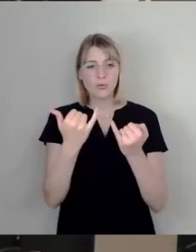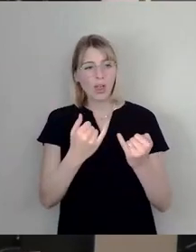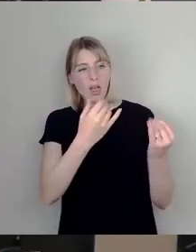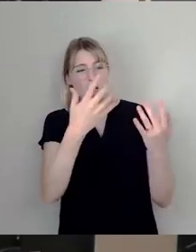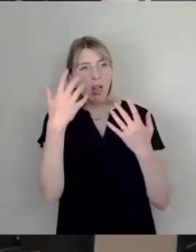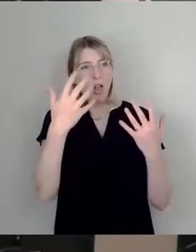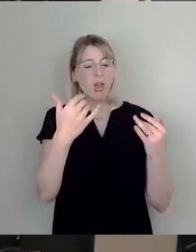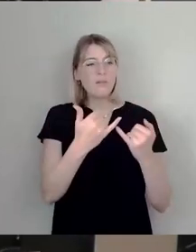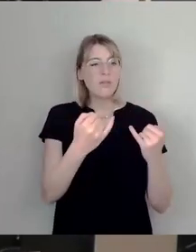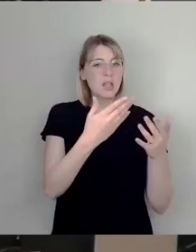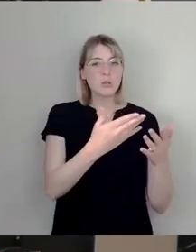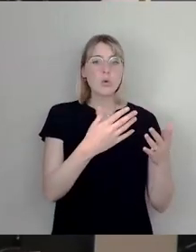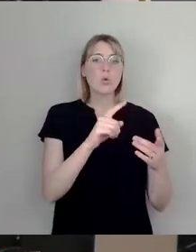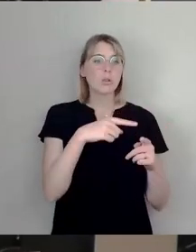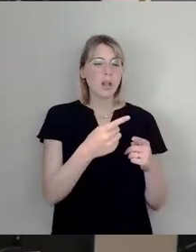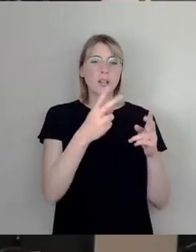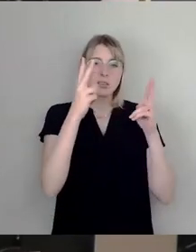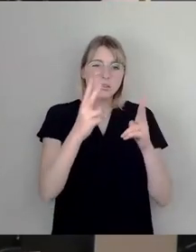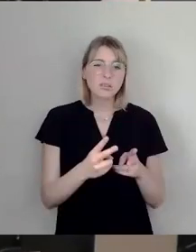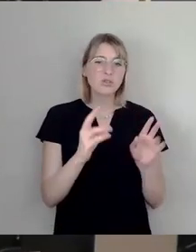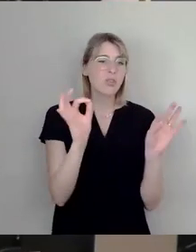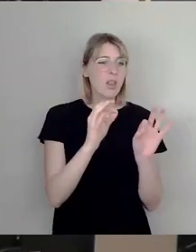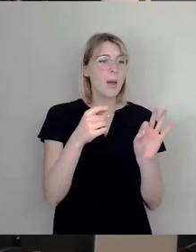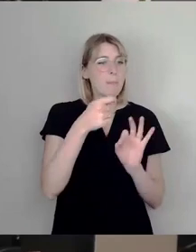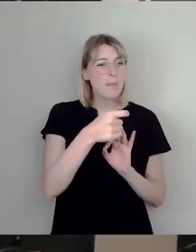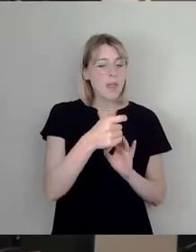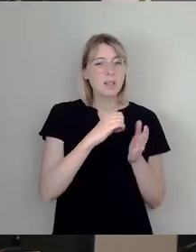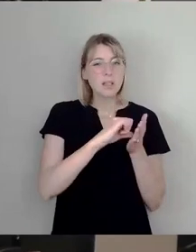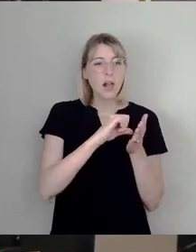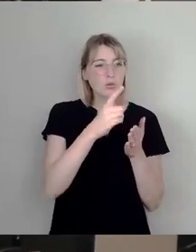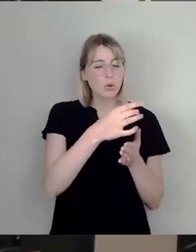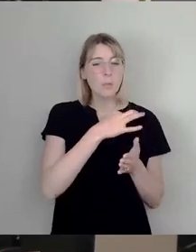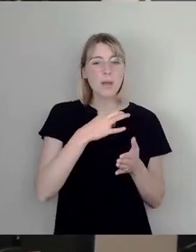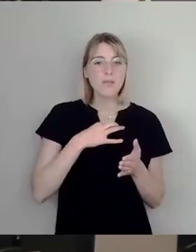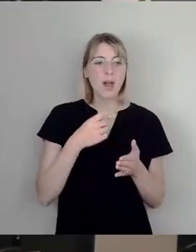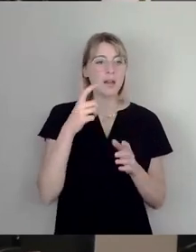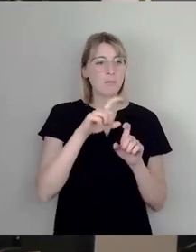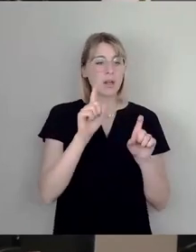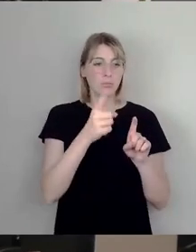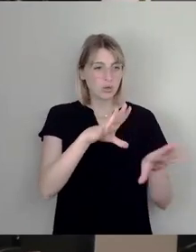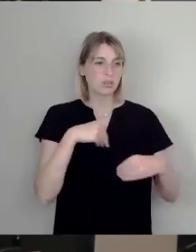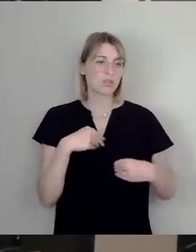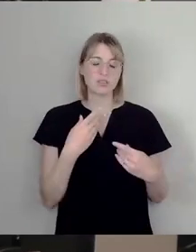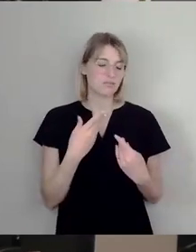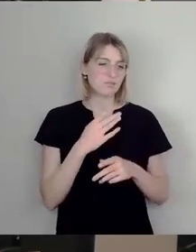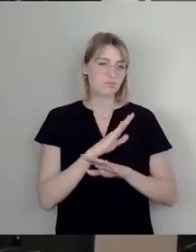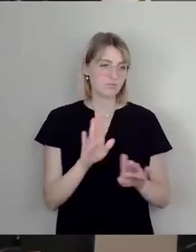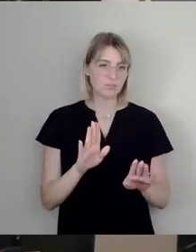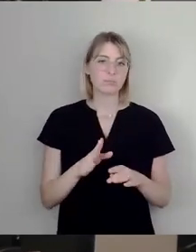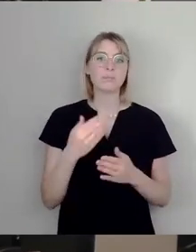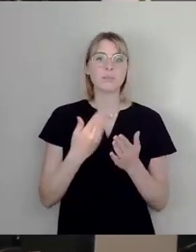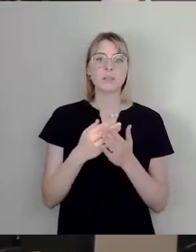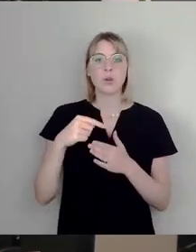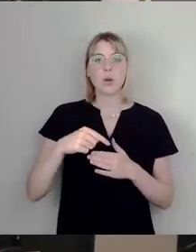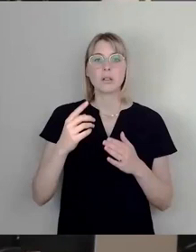horrenden Mietzahlungen von privaten Anbietern am Ende auch noch akzeptieren müssen. Den Antrag können wir heute ablehnen, denn